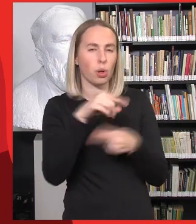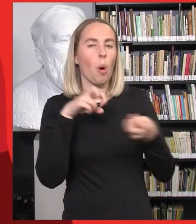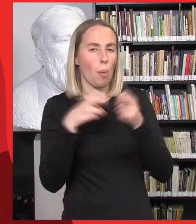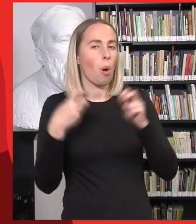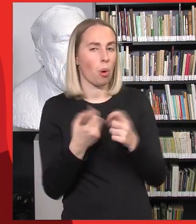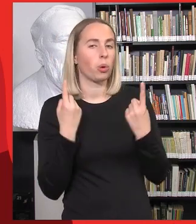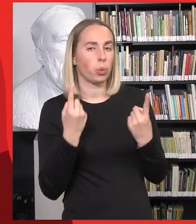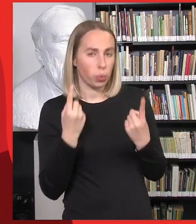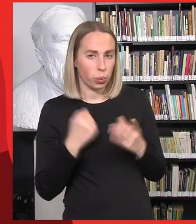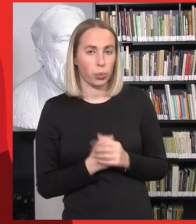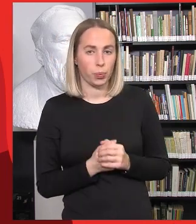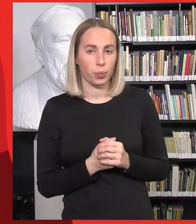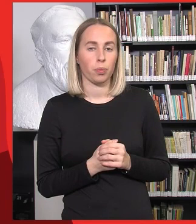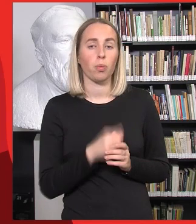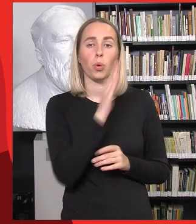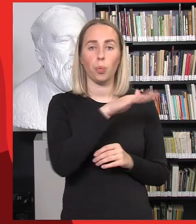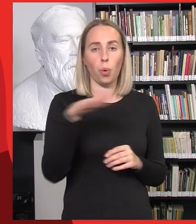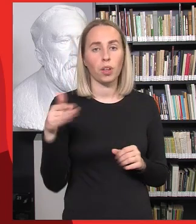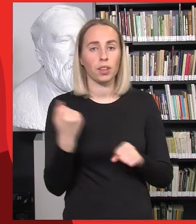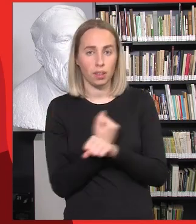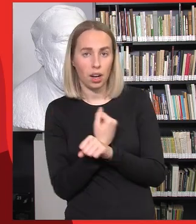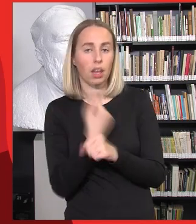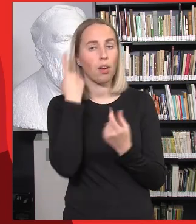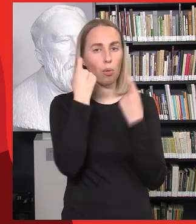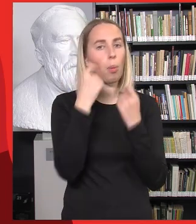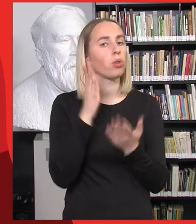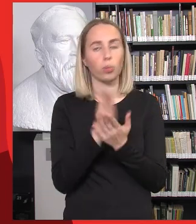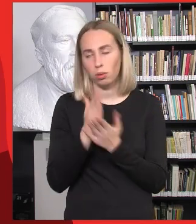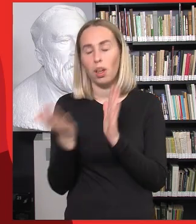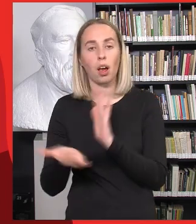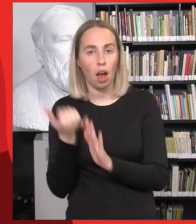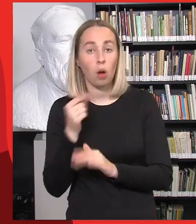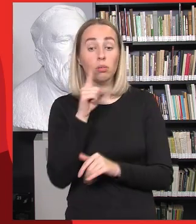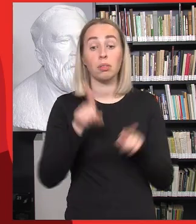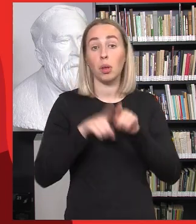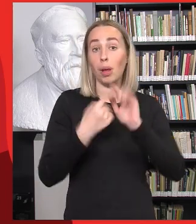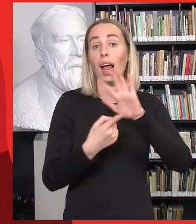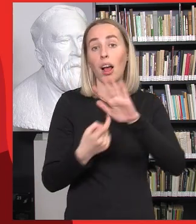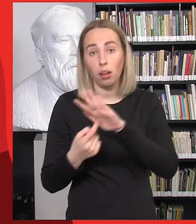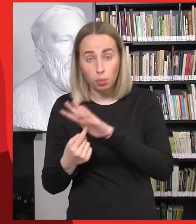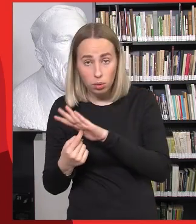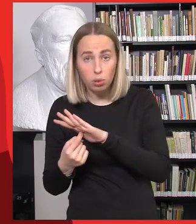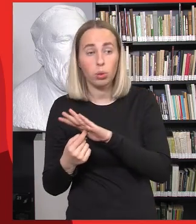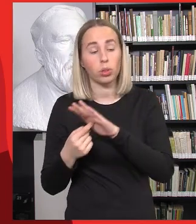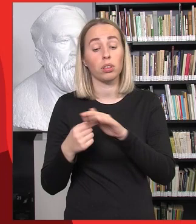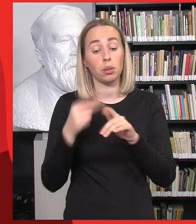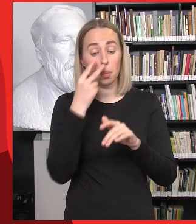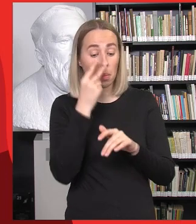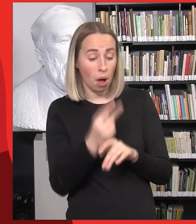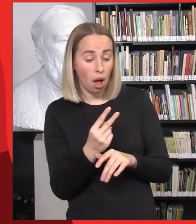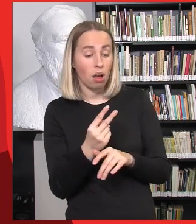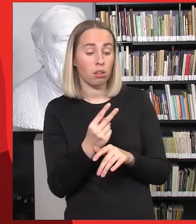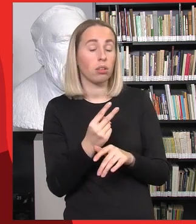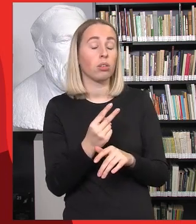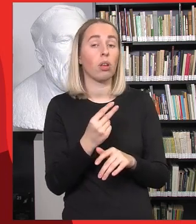kad moksleiviams reikia būtinai tos informacijos, o apklausos irgi taip pat rodo, kad moksleiviai dažnai geriau kalbasi